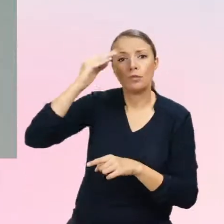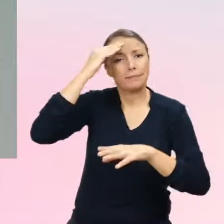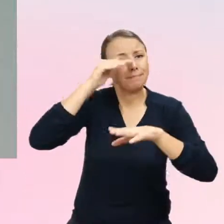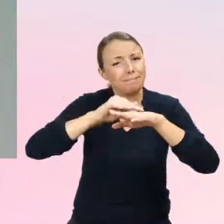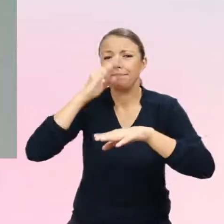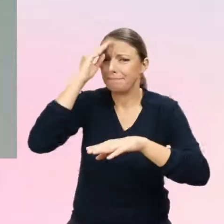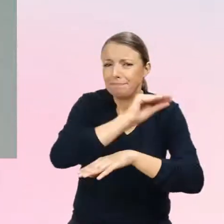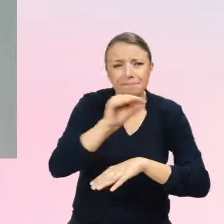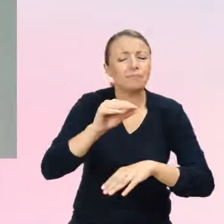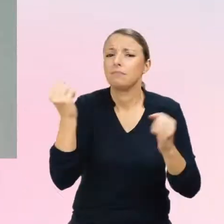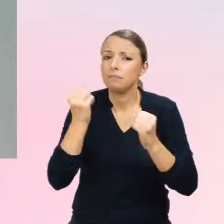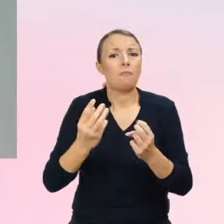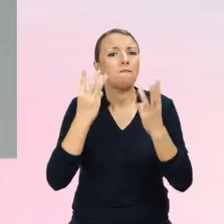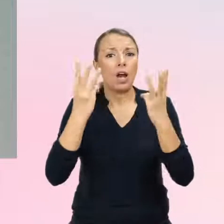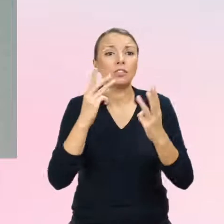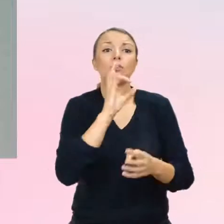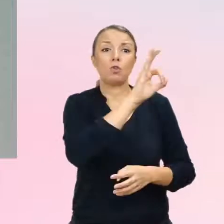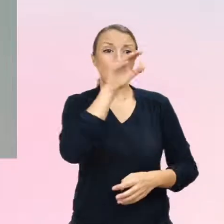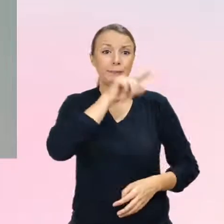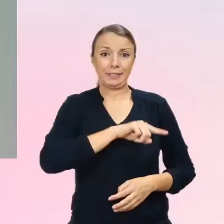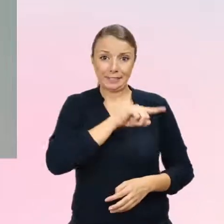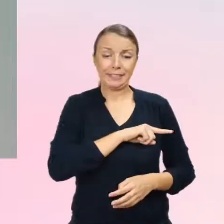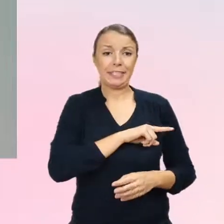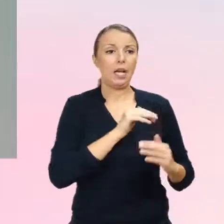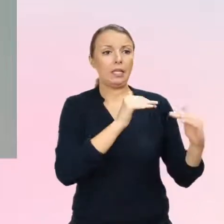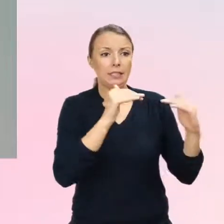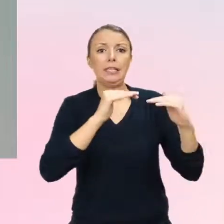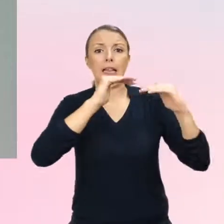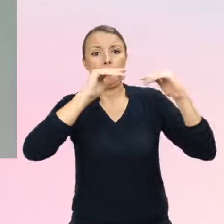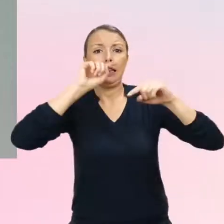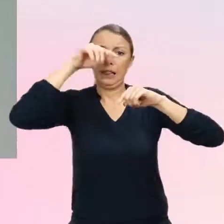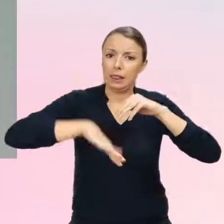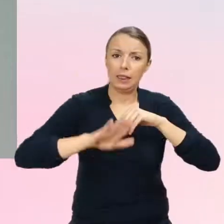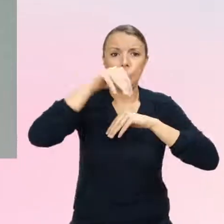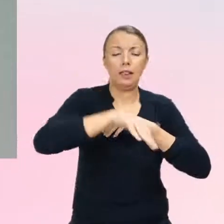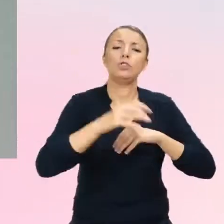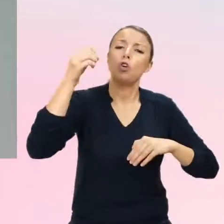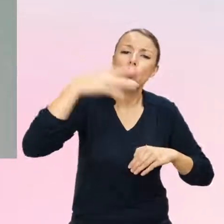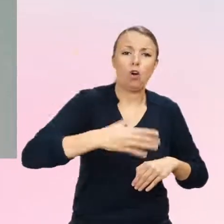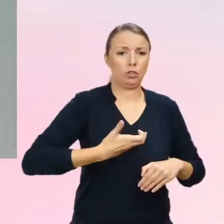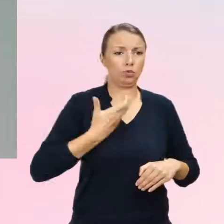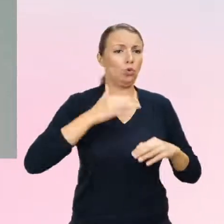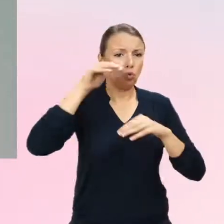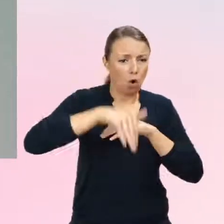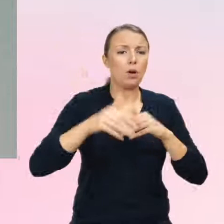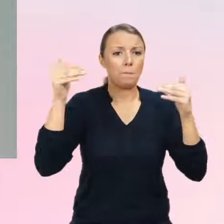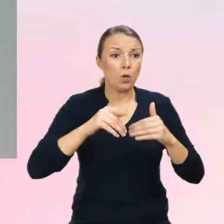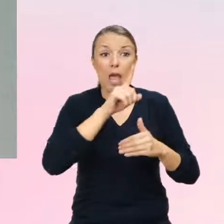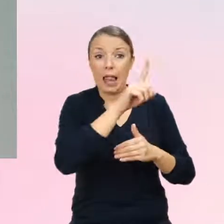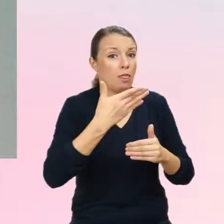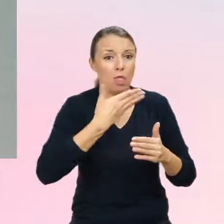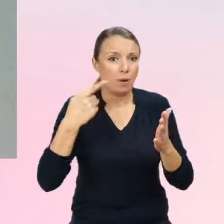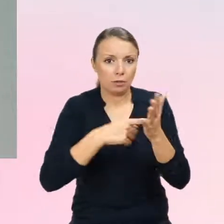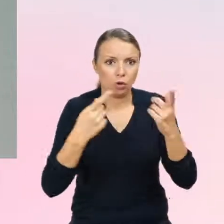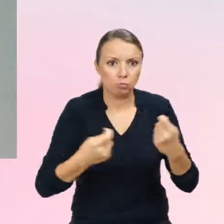psychiczny może się pogorszyć, ale to nie znaczy, że jest to przeszkoda w odniesieniu do dalszego postępowania, także medycznego,